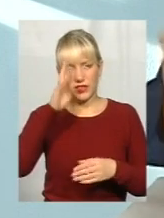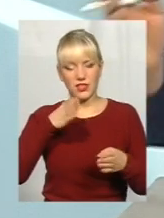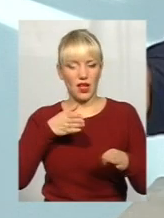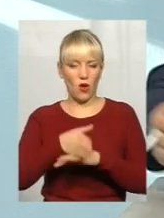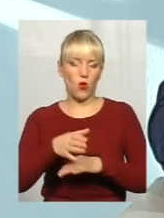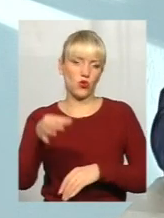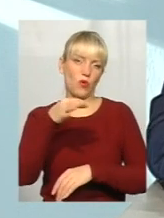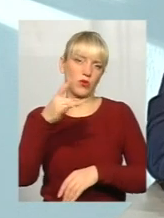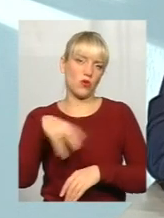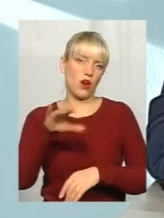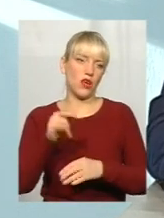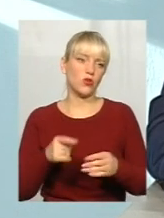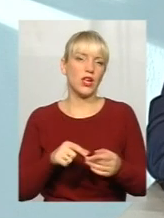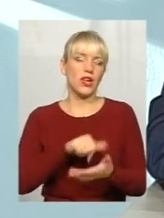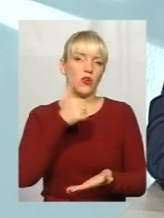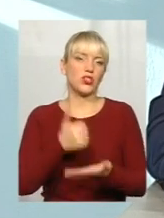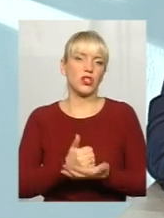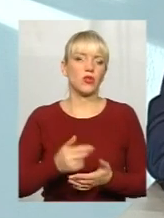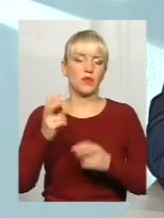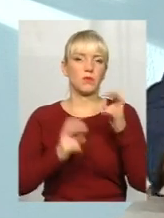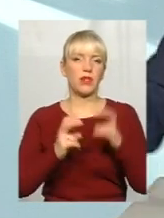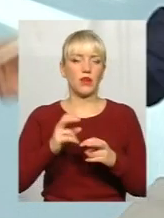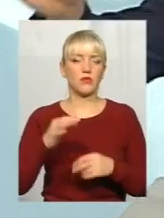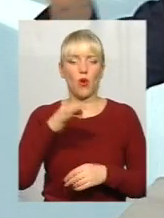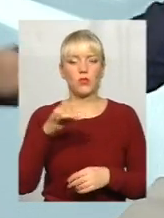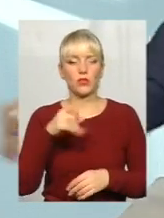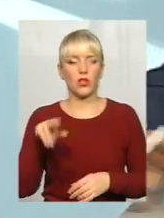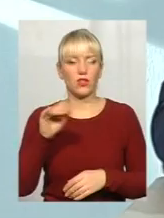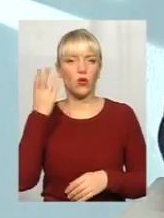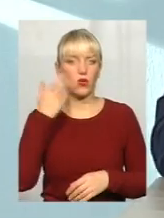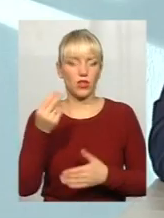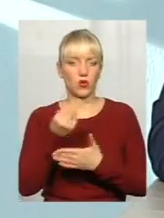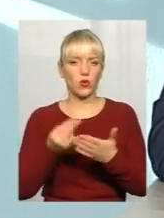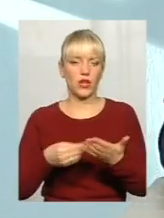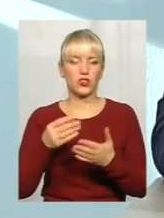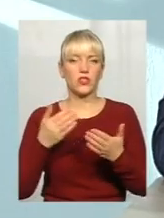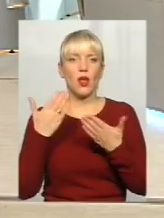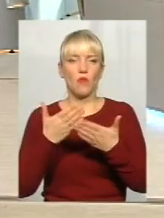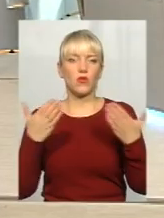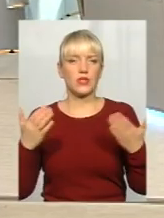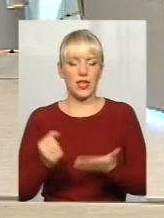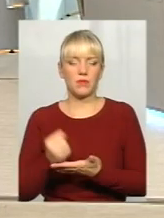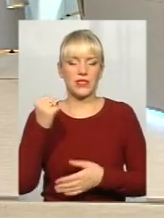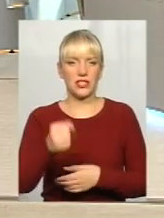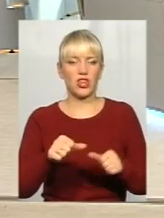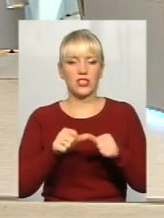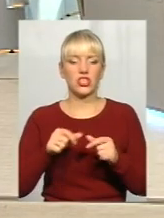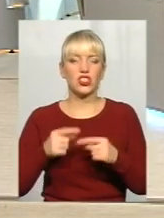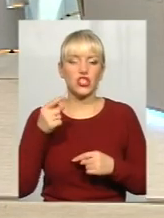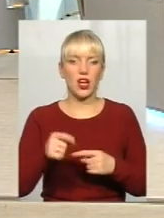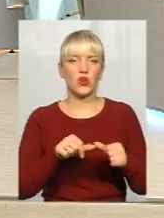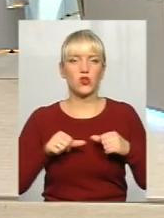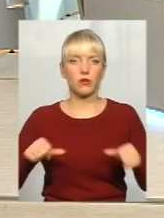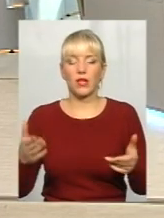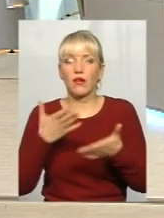обласну раду і очолює сьогодні підприємство обласної ради. Коли сьогодні на художній музей призначають людину через комісію, яка не має ніякого відношення